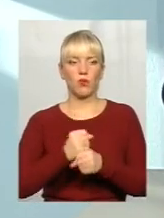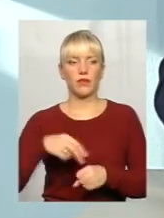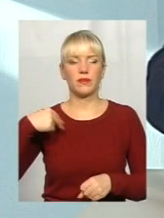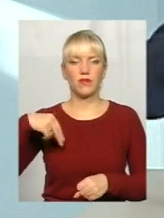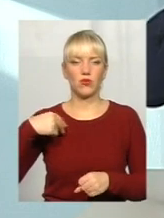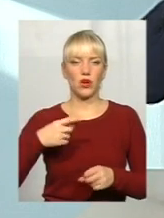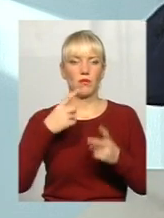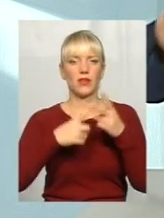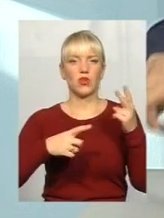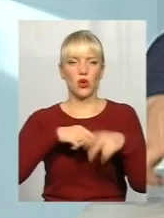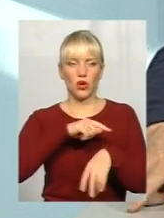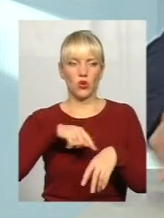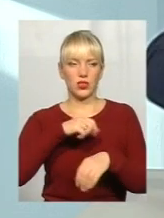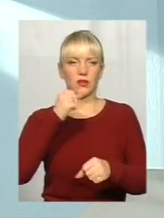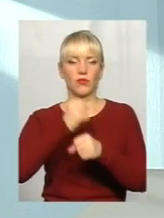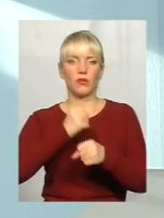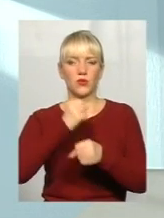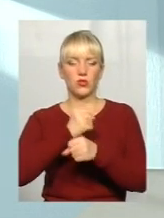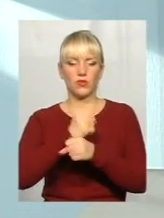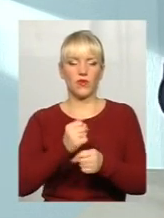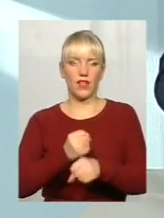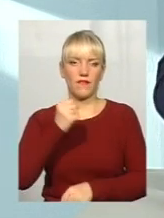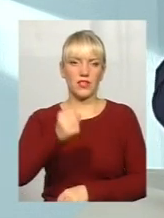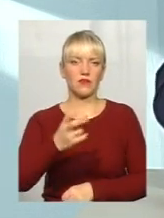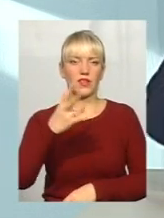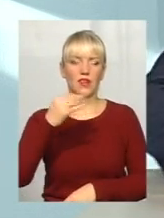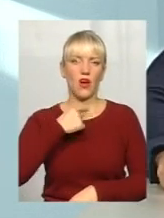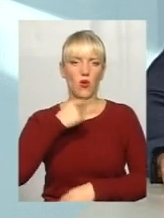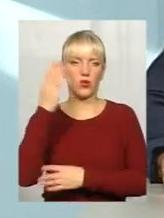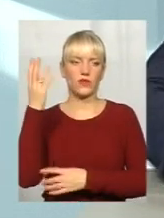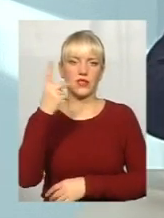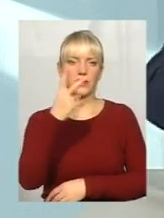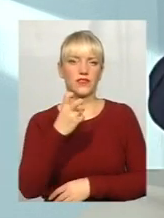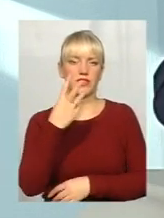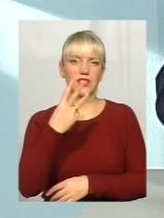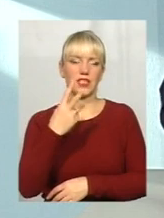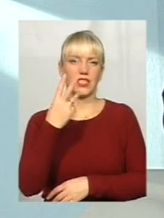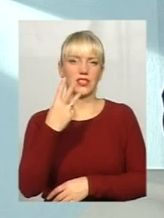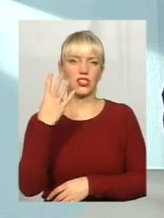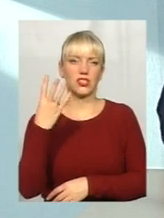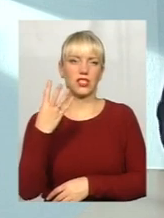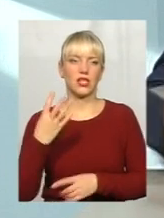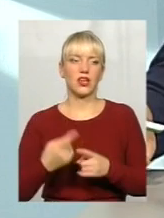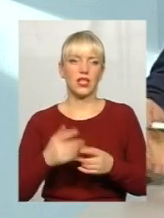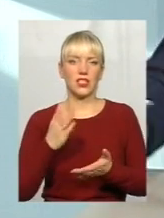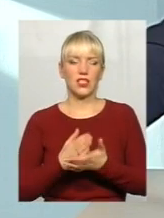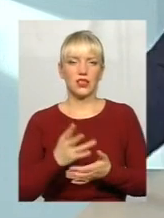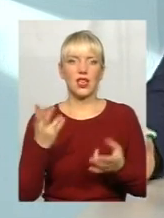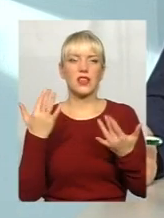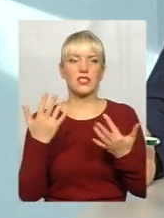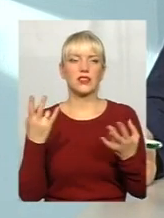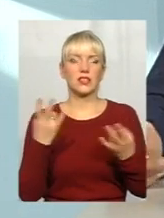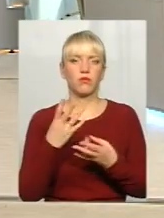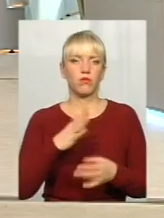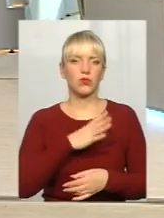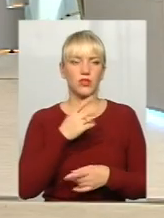години, за півтора години попрацювали, виставили на голосування, 234 є. Наскільки він був потрібен? Час біжить, вибори